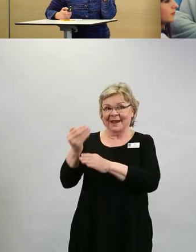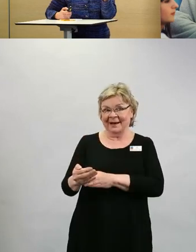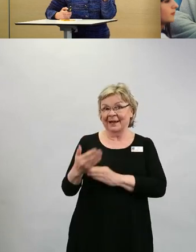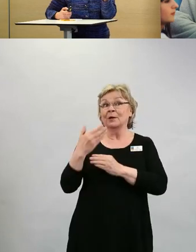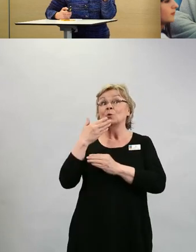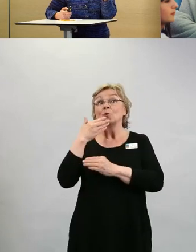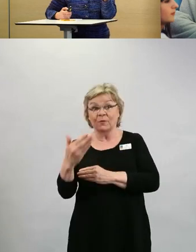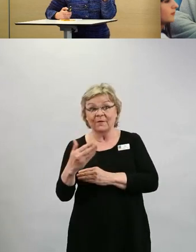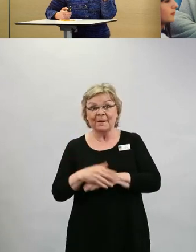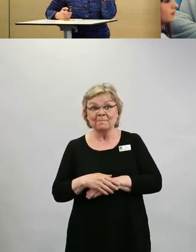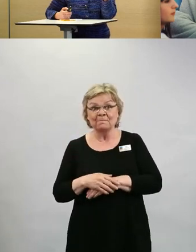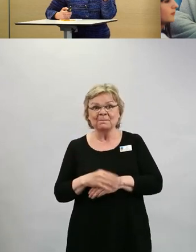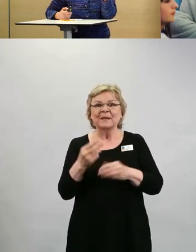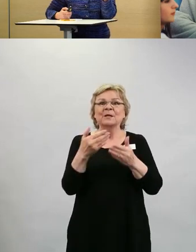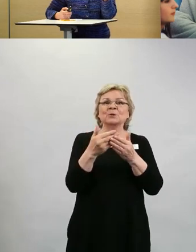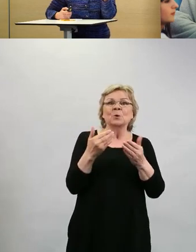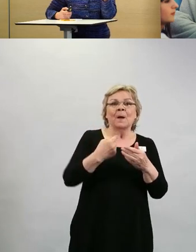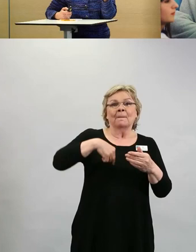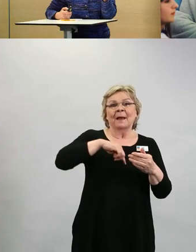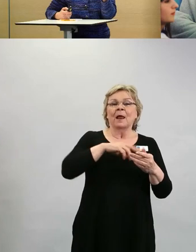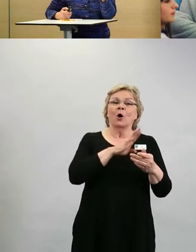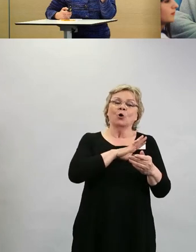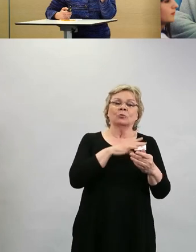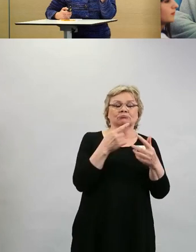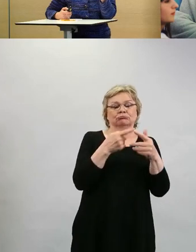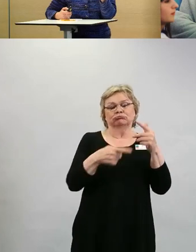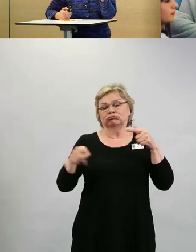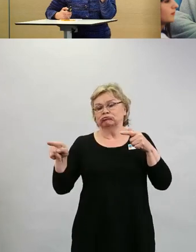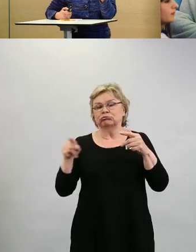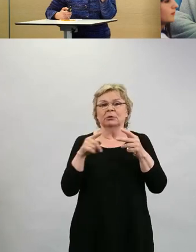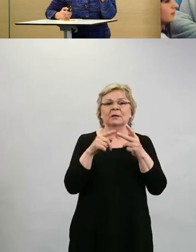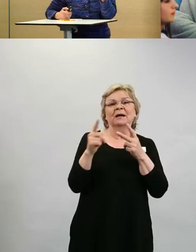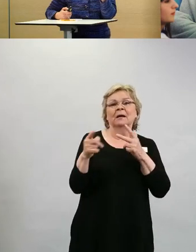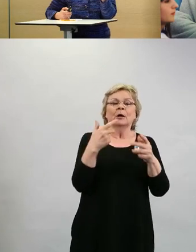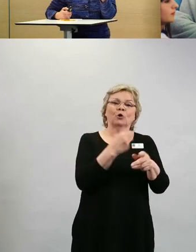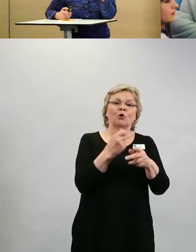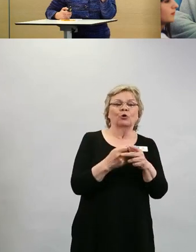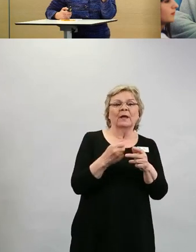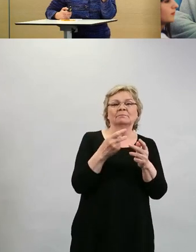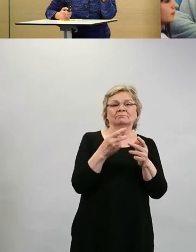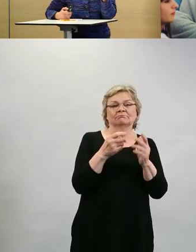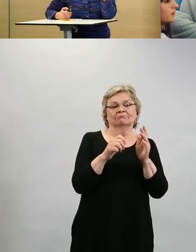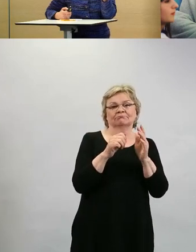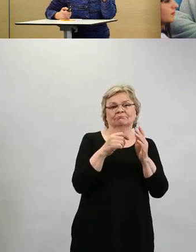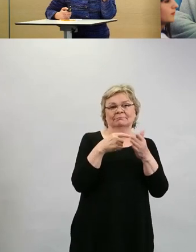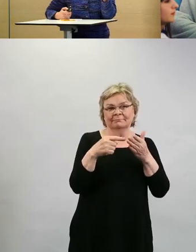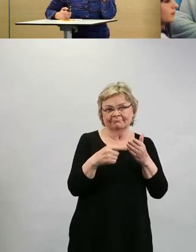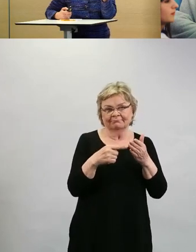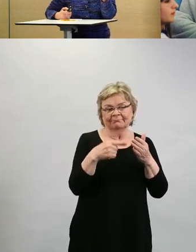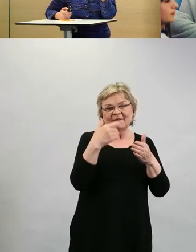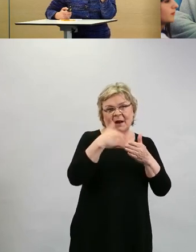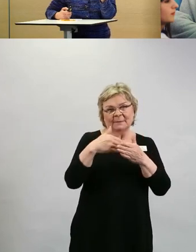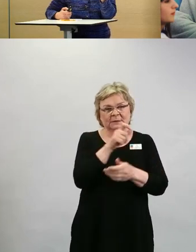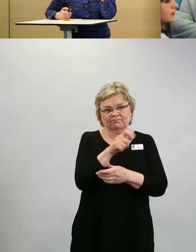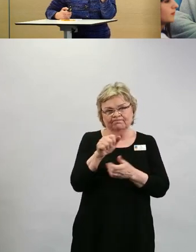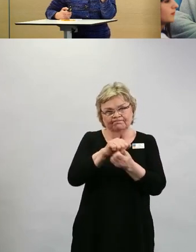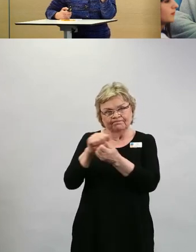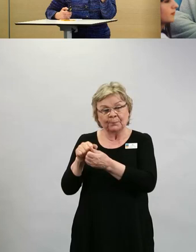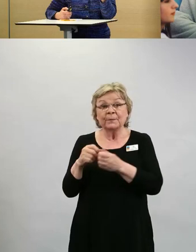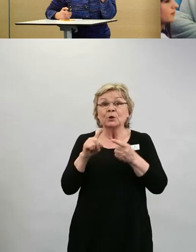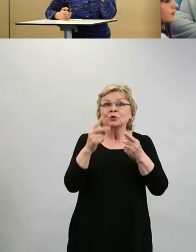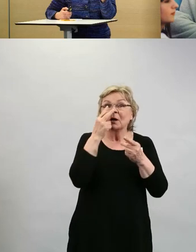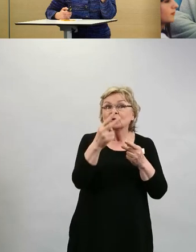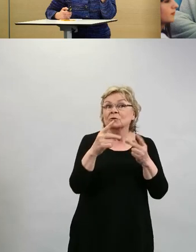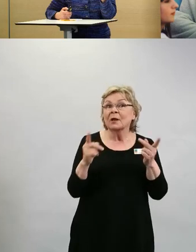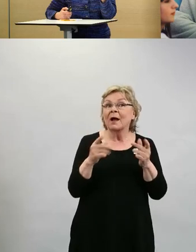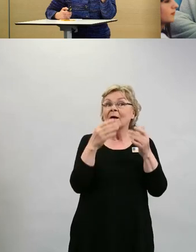näillä eri rokotevalmisteilla, mitä meillä on ollut tiedossa. Jos katsotaan rokotteen suojatehoa vakavaa